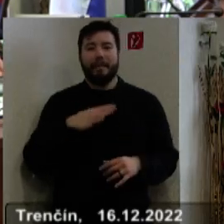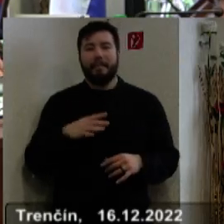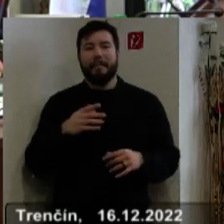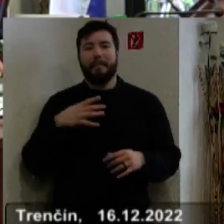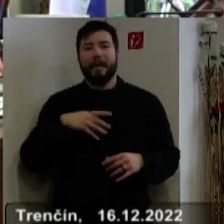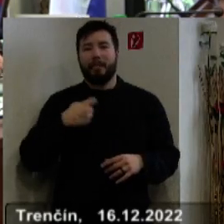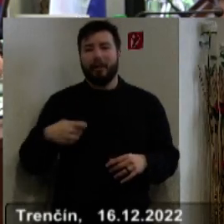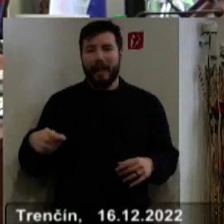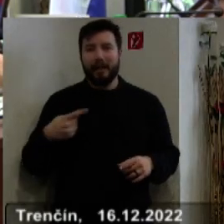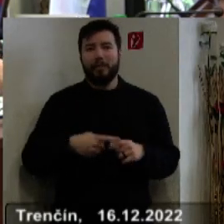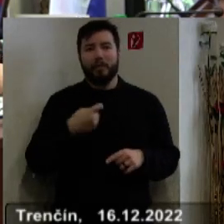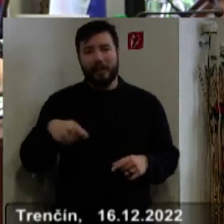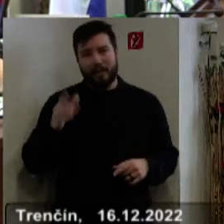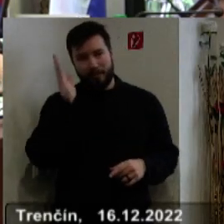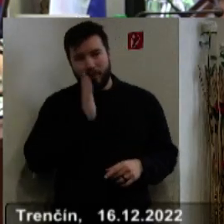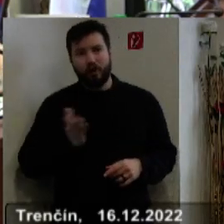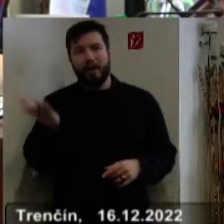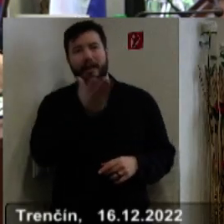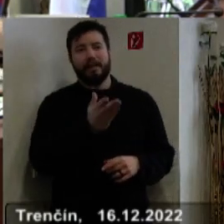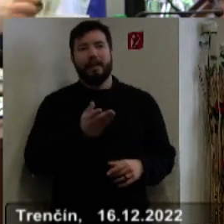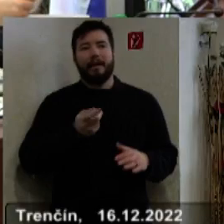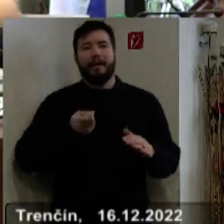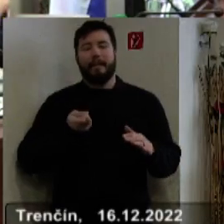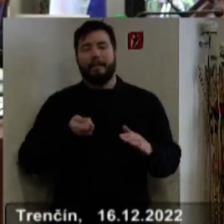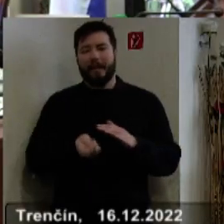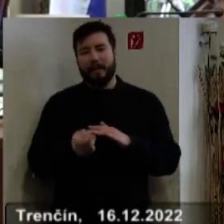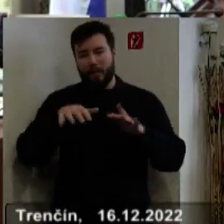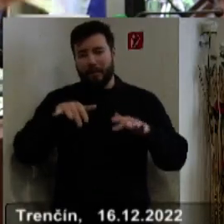zaprezentovali pred prehlasovaním. Nech sa páči, prezentujme sa.